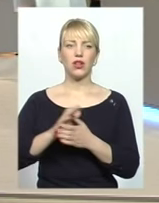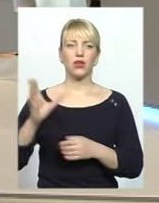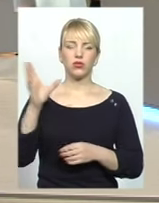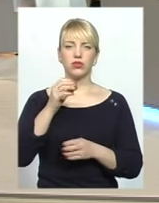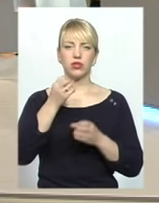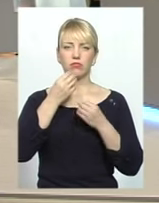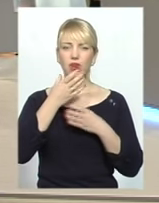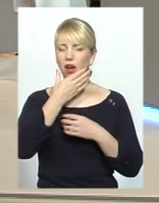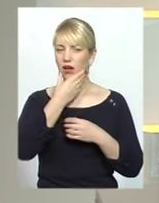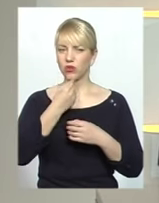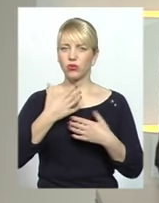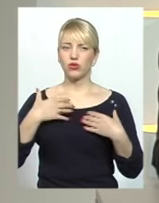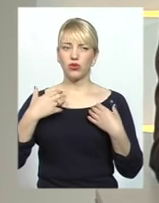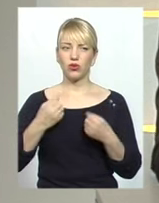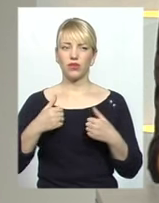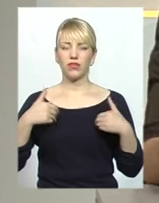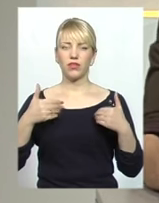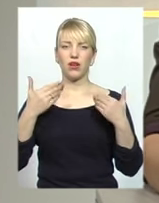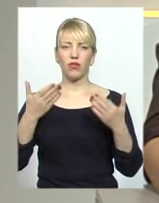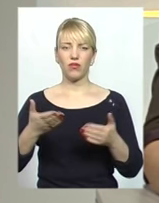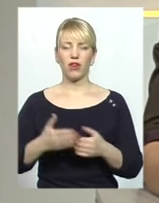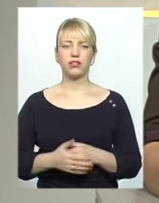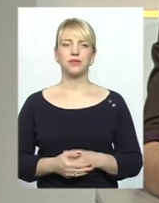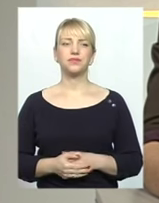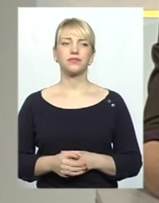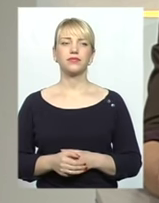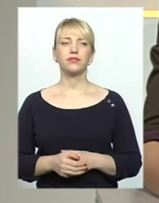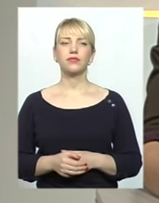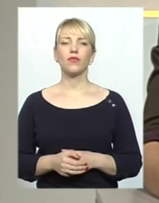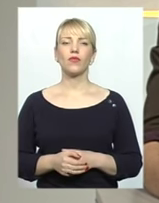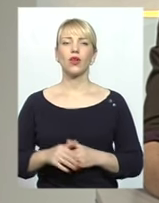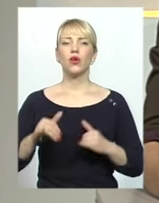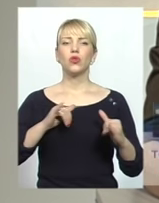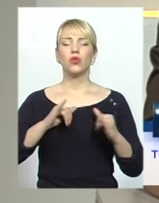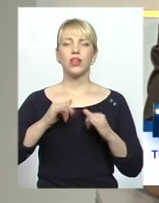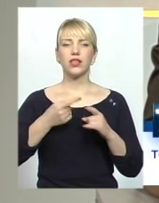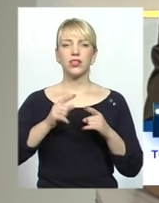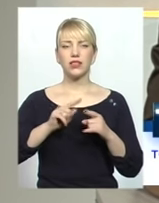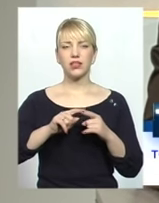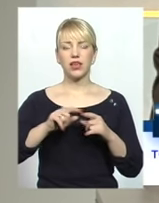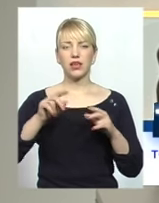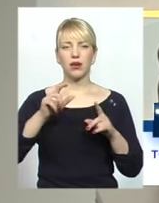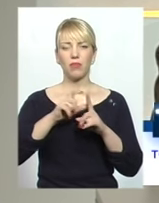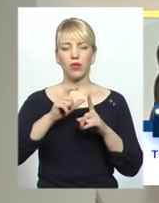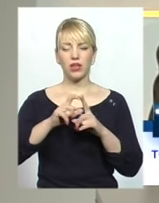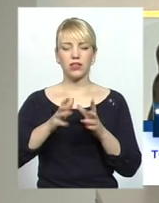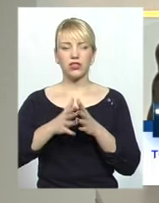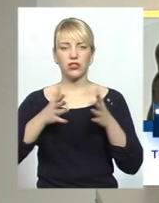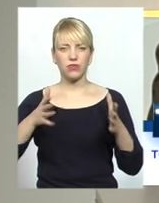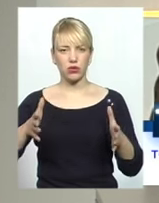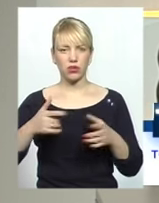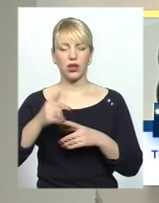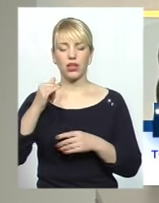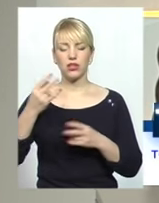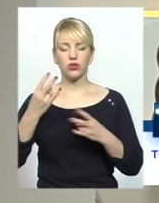'я! Доброго здоров'я! Вітаю і вас, шановні глядачі. Толерантність – поняття дуже широке і сьогодні обмежимося з